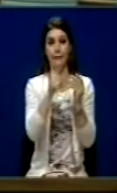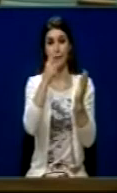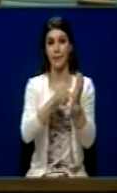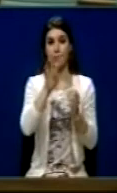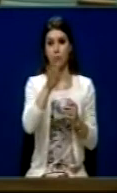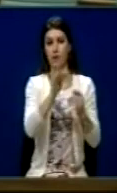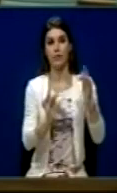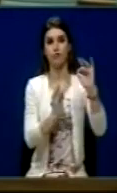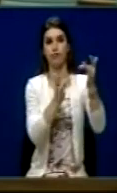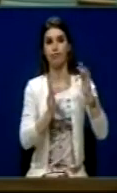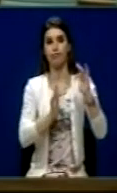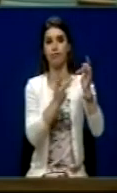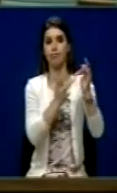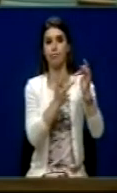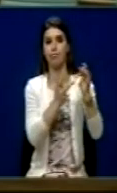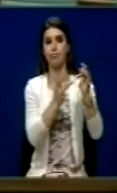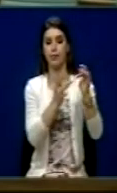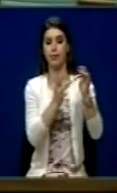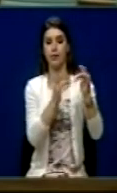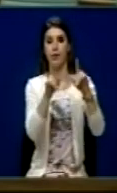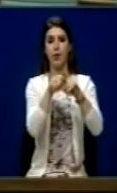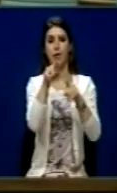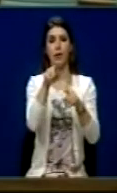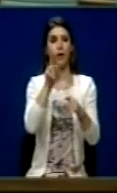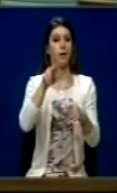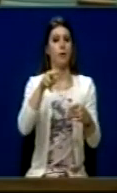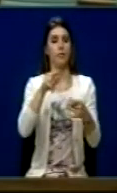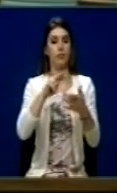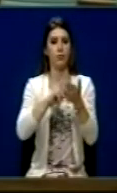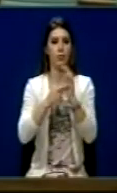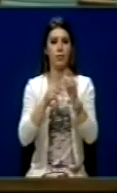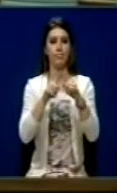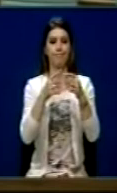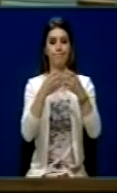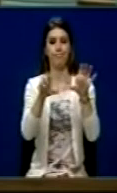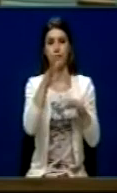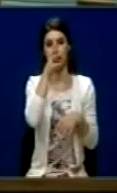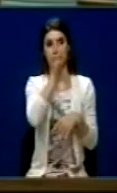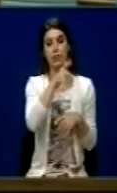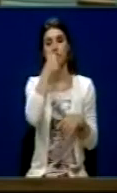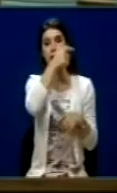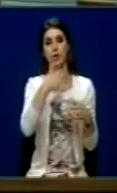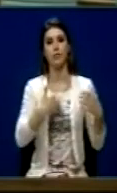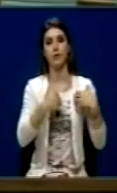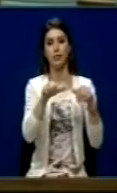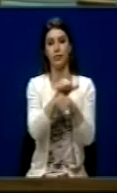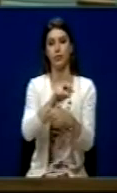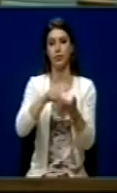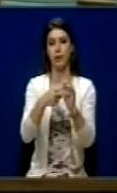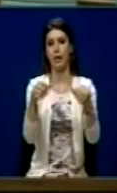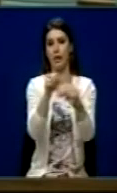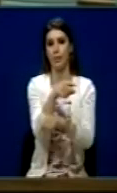duroj njëra tjetër, dhe si tila, natërështë që kjo e shpërfaqë që orëtë qëlimin e kërë minisri. Por në përthejmë këtu,